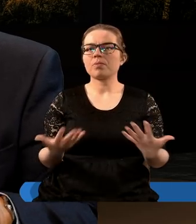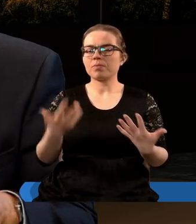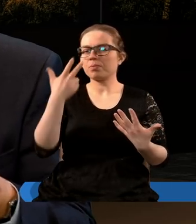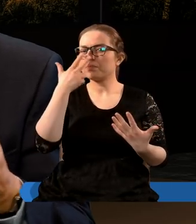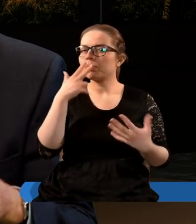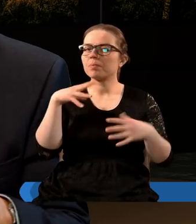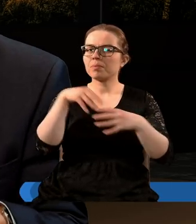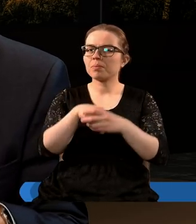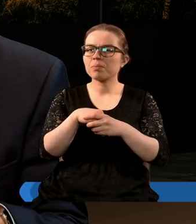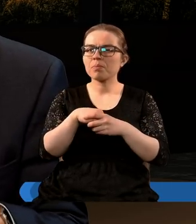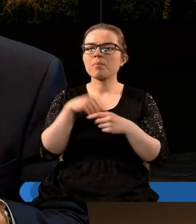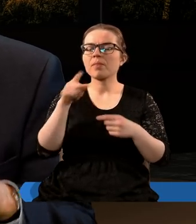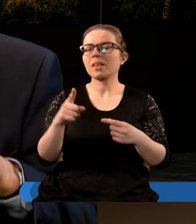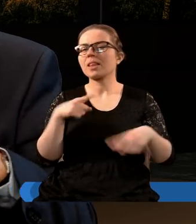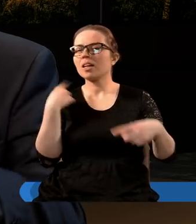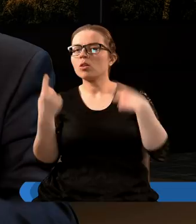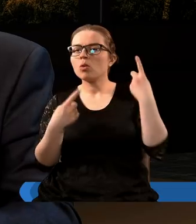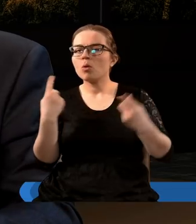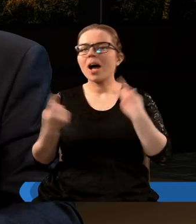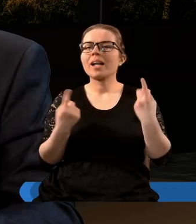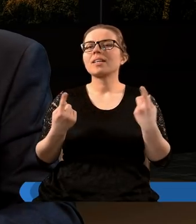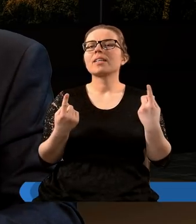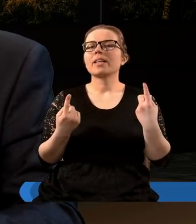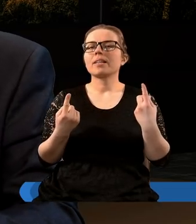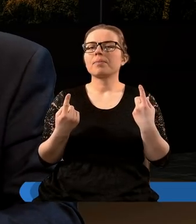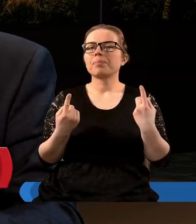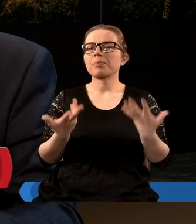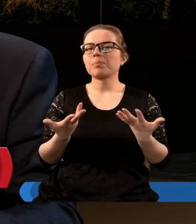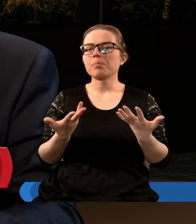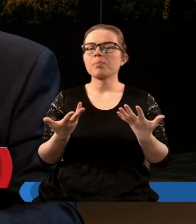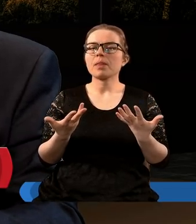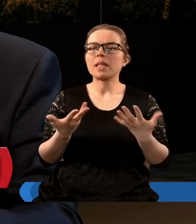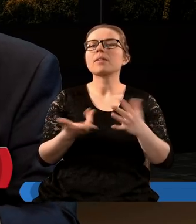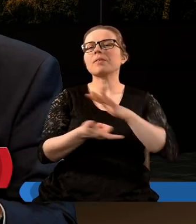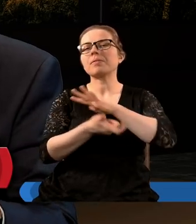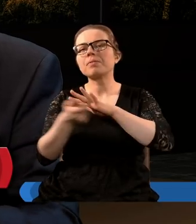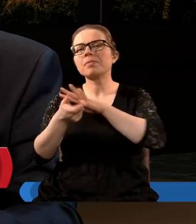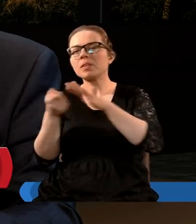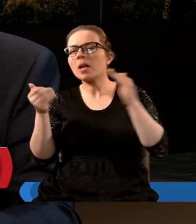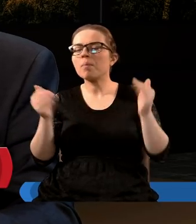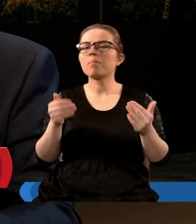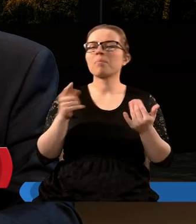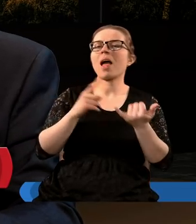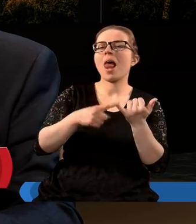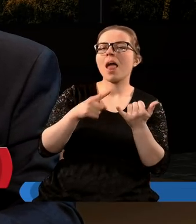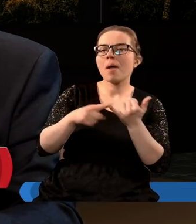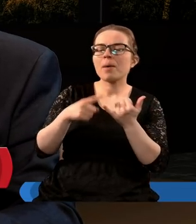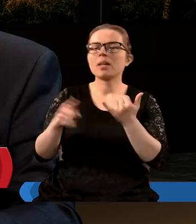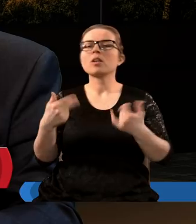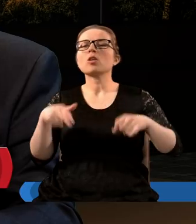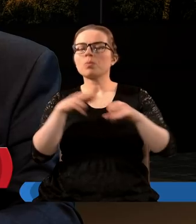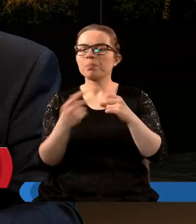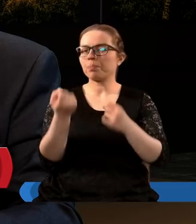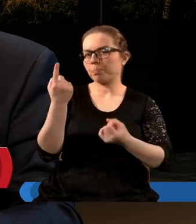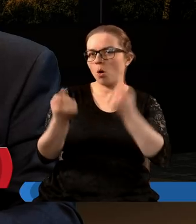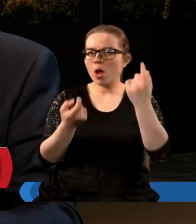Jesteśmy w tej szczęśliwej sytuacji, że możemy zidentyfikować pewne elementy, które tutaj się